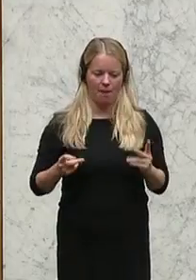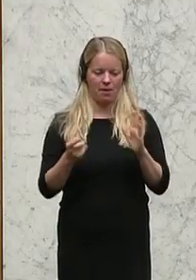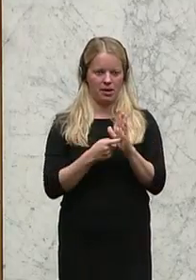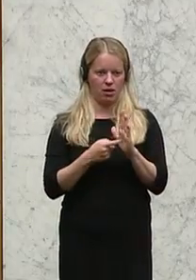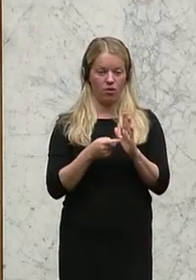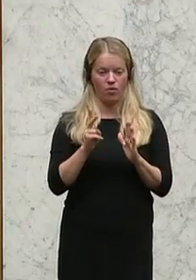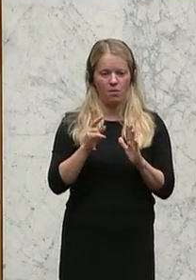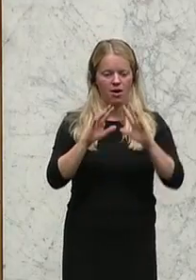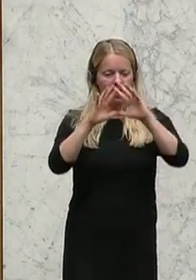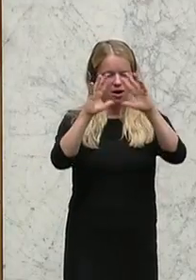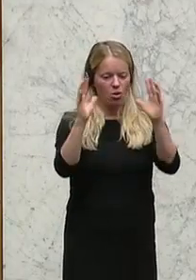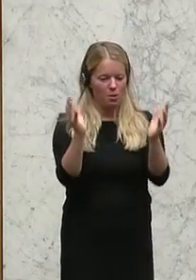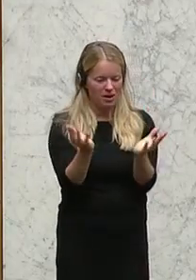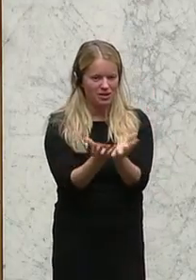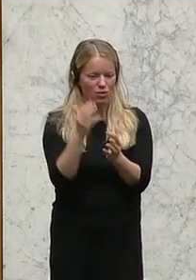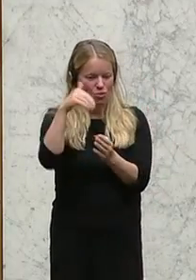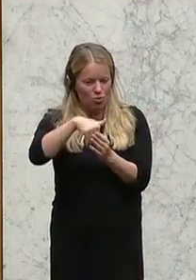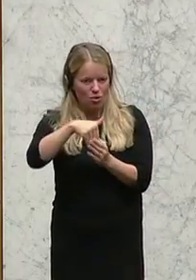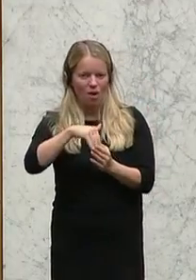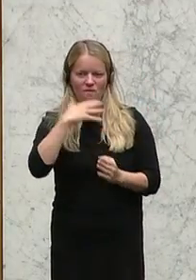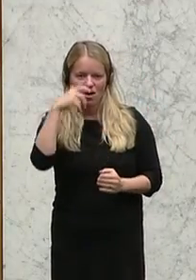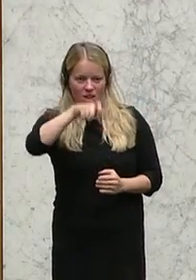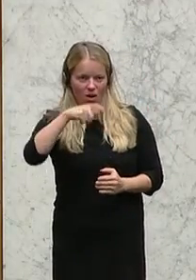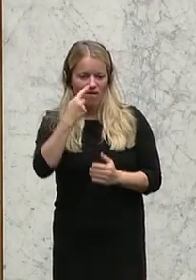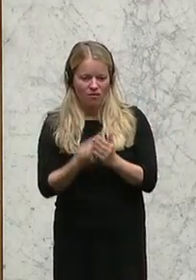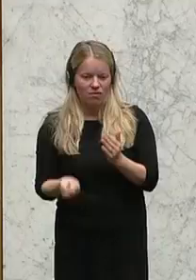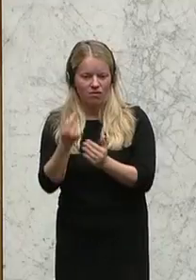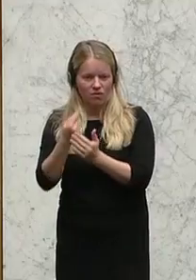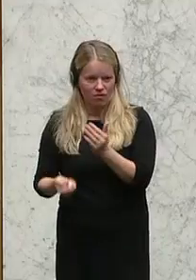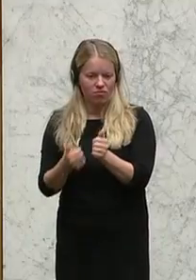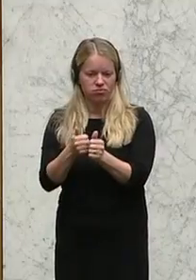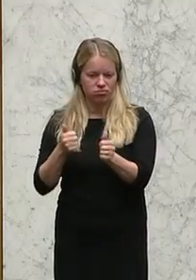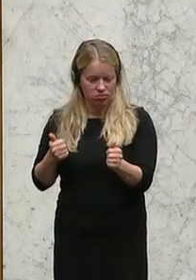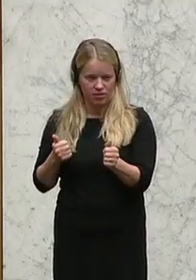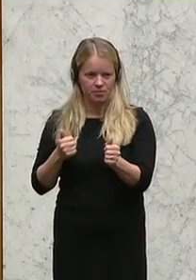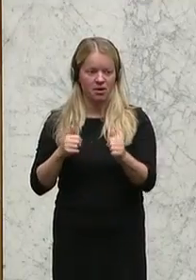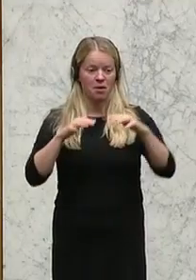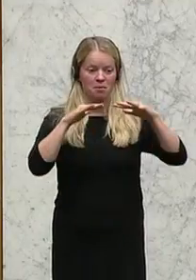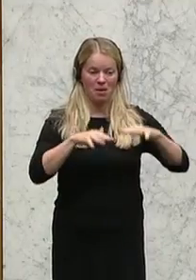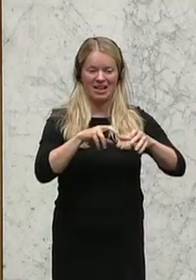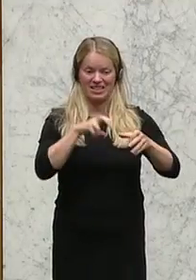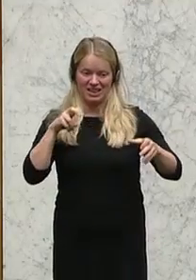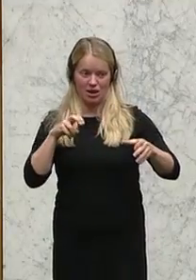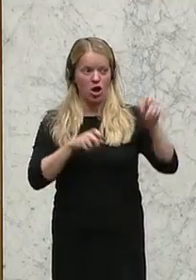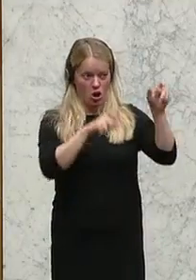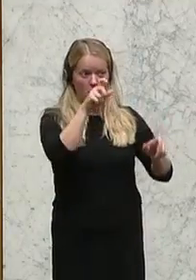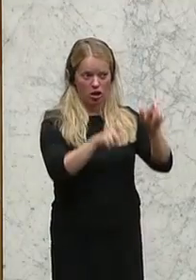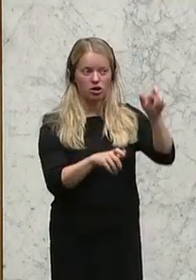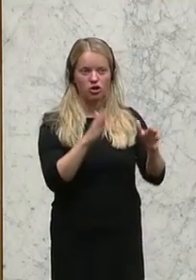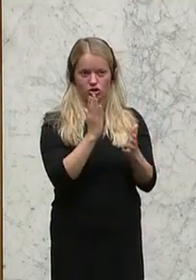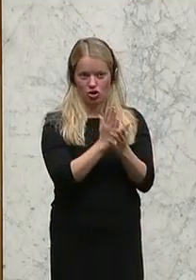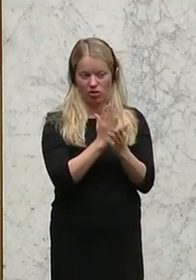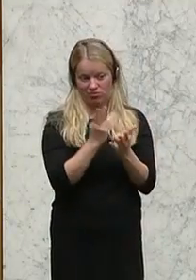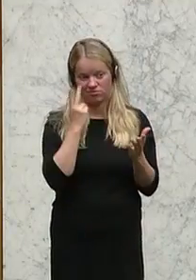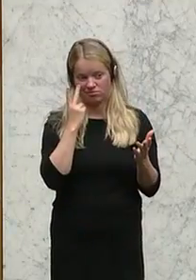Globalisierungsverlierer. Und diese Globalisierungsverlierer haben beim Brexit die Antwort gegeben. Und